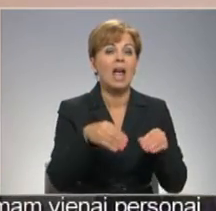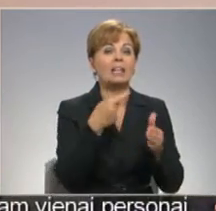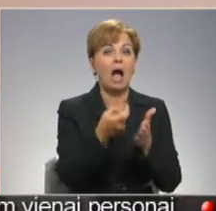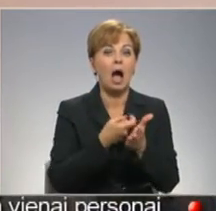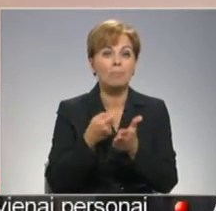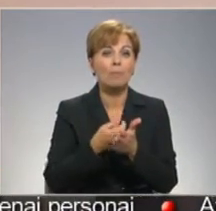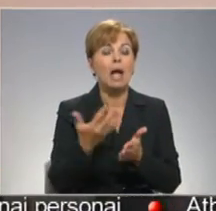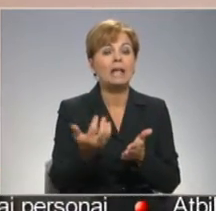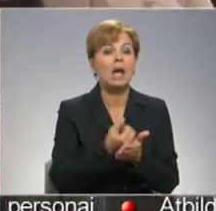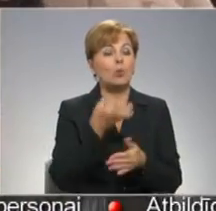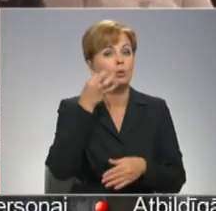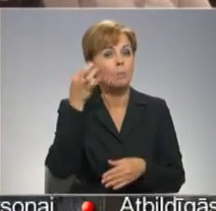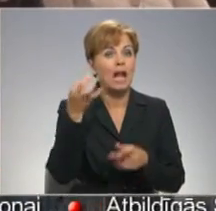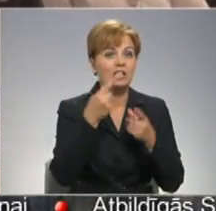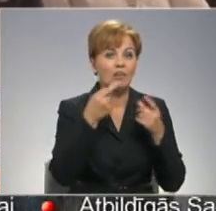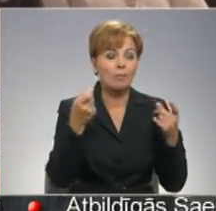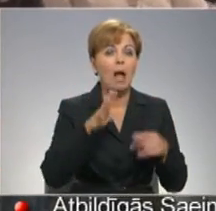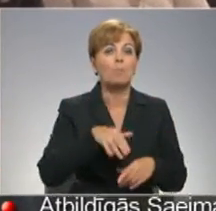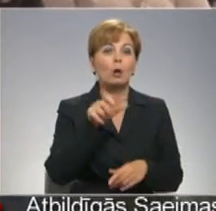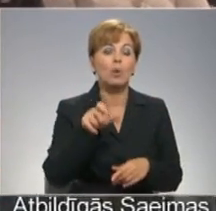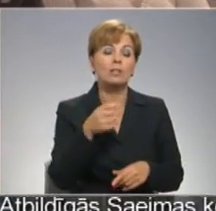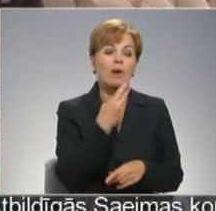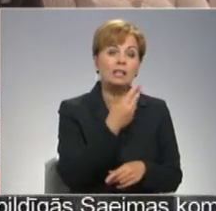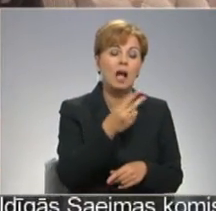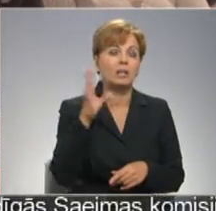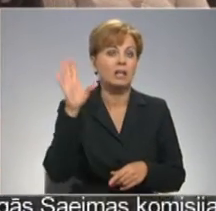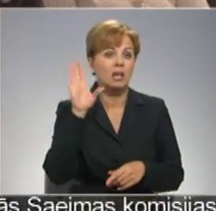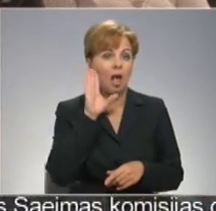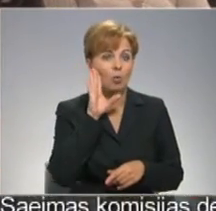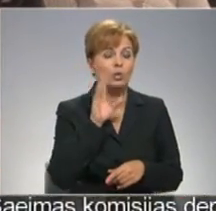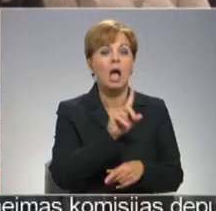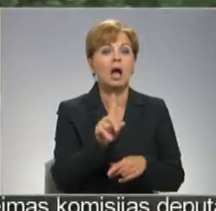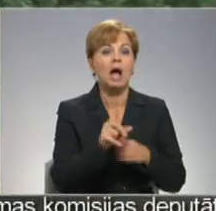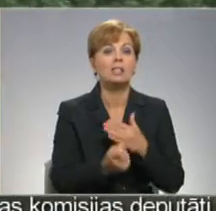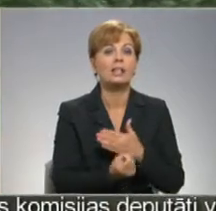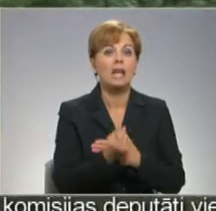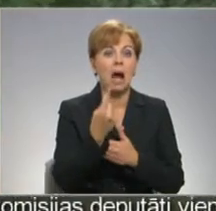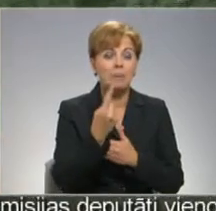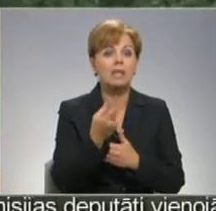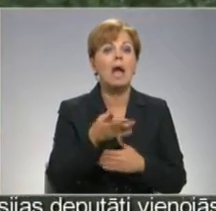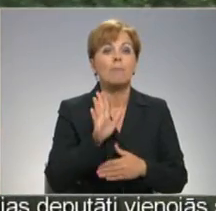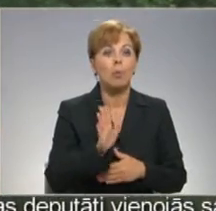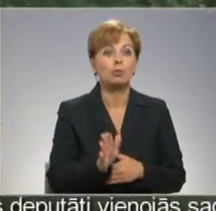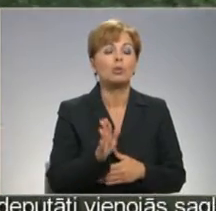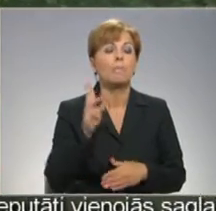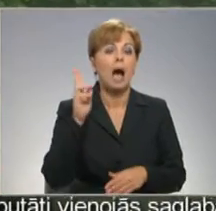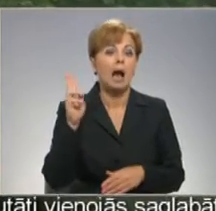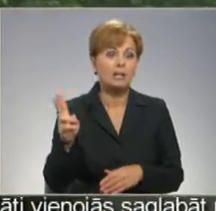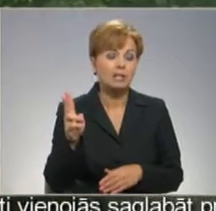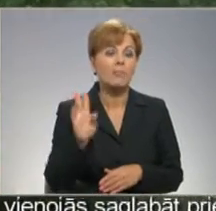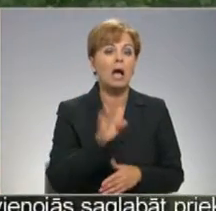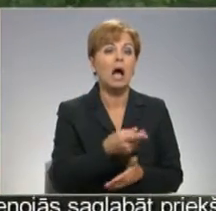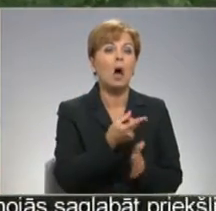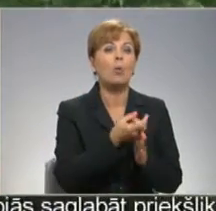iegūtu precīzi informāciju par to, ko cilvēki skatās un klausās un kās tam ir iemesls, jo tikai tad būs pārliecība, kā